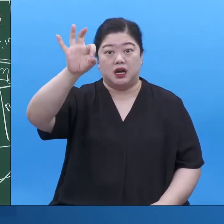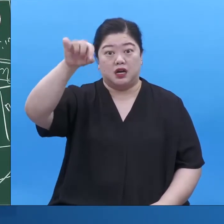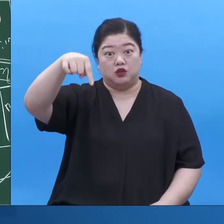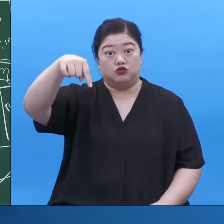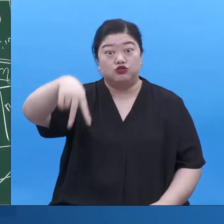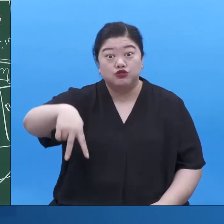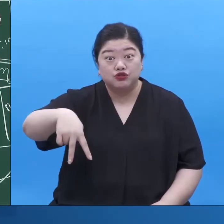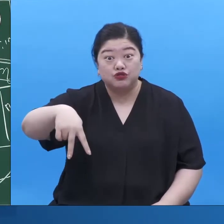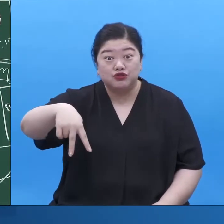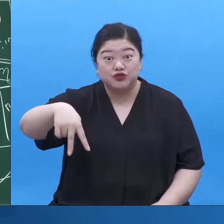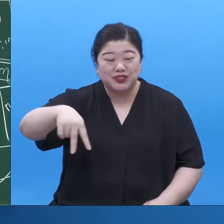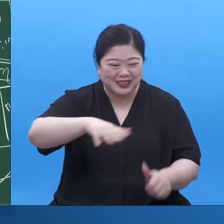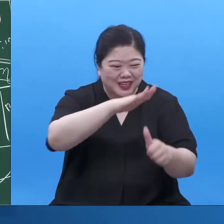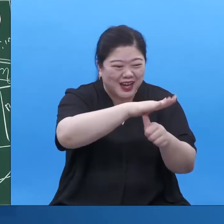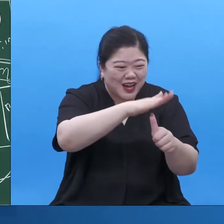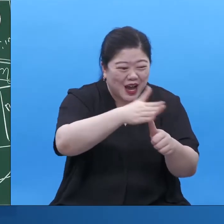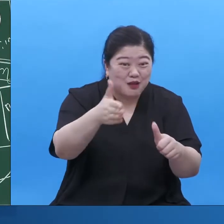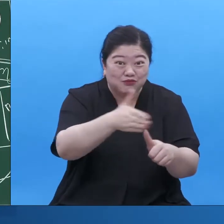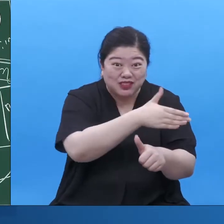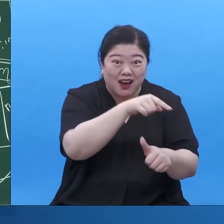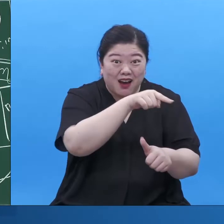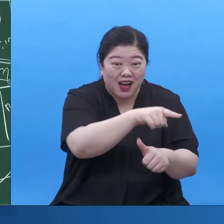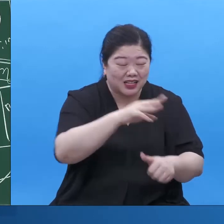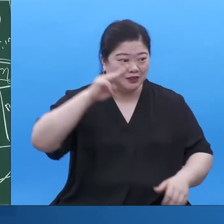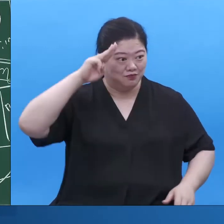이번 주간에 끝나는 것이 아니고